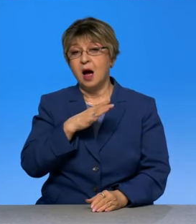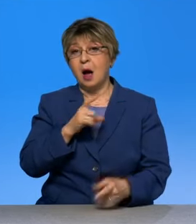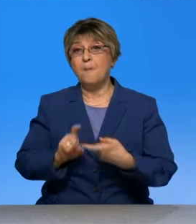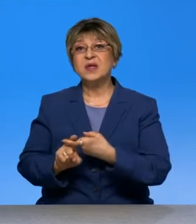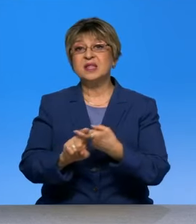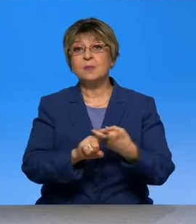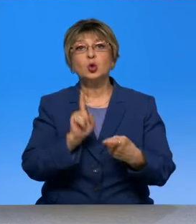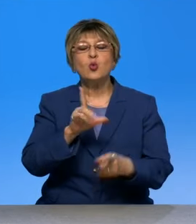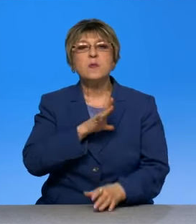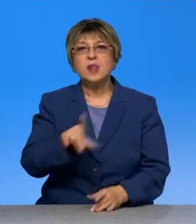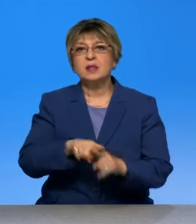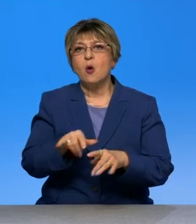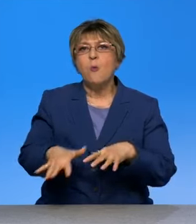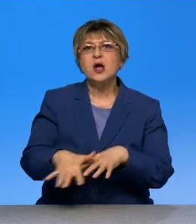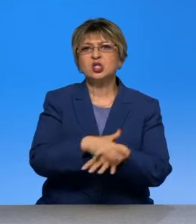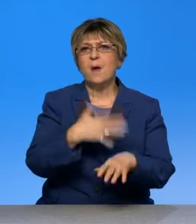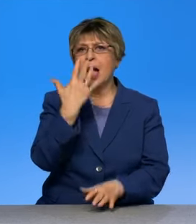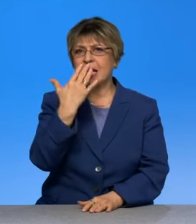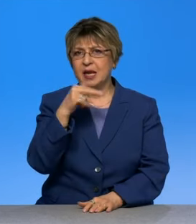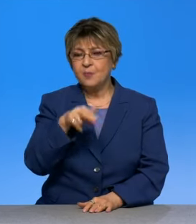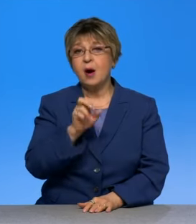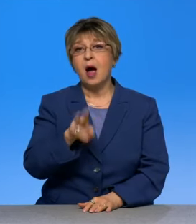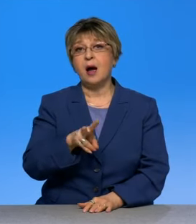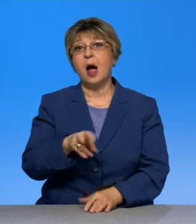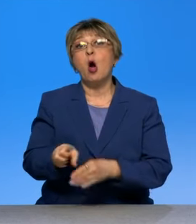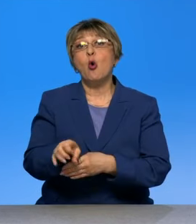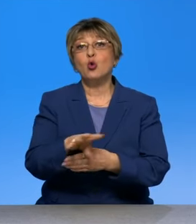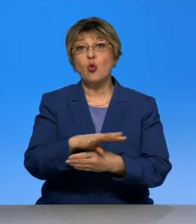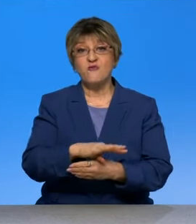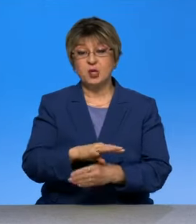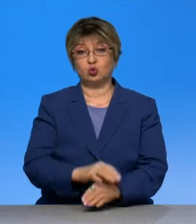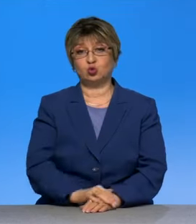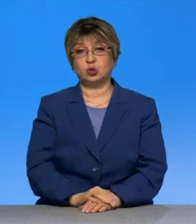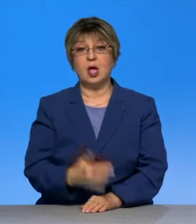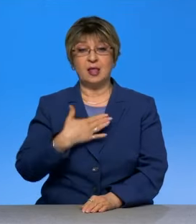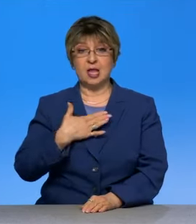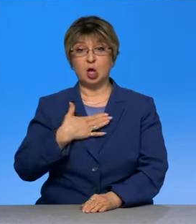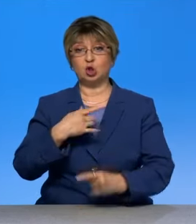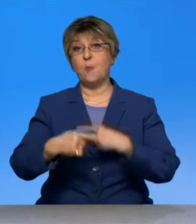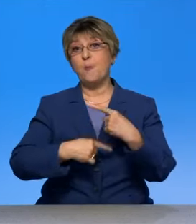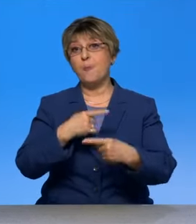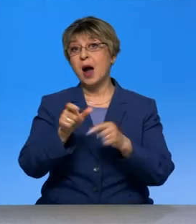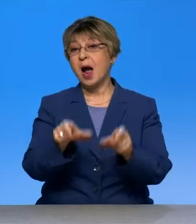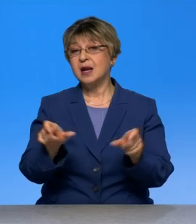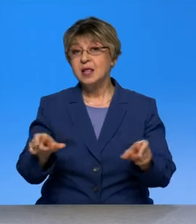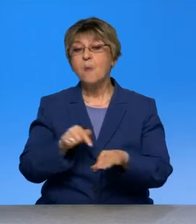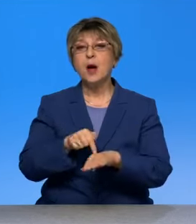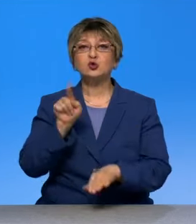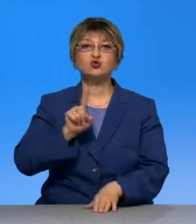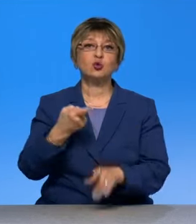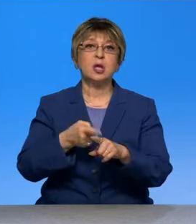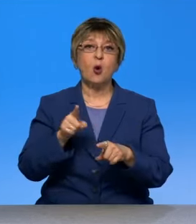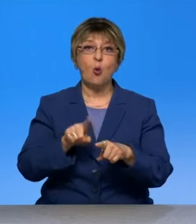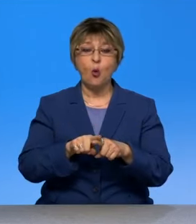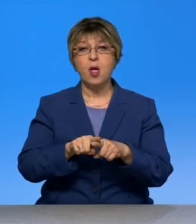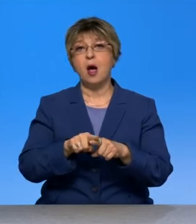такой масштаб и такие последствия, как коронавирусная. То есть мы сейчас, наше поколение, они почувствуют, что такое пандемия,